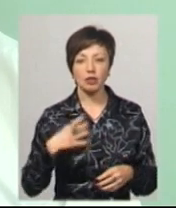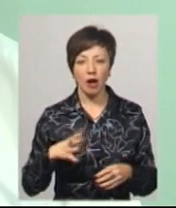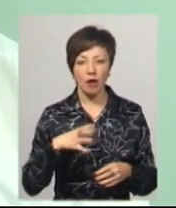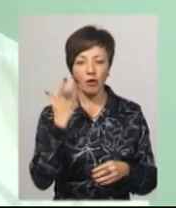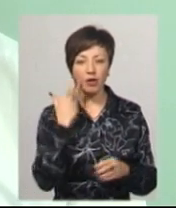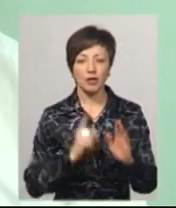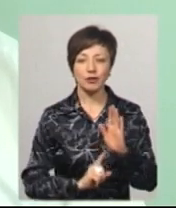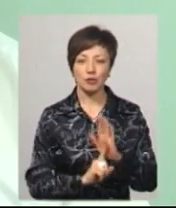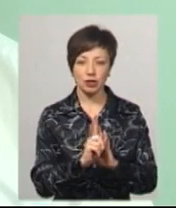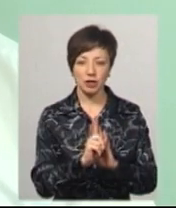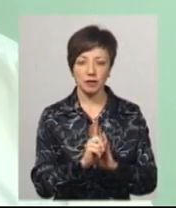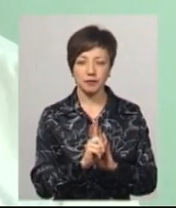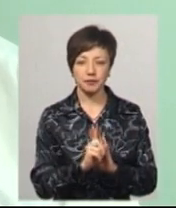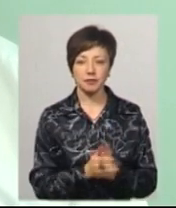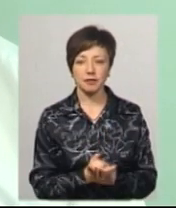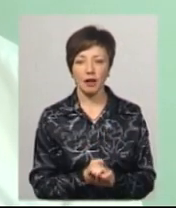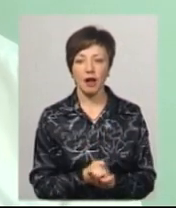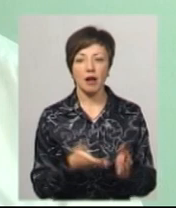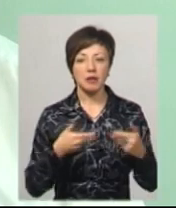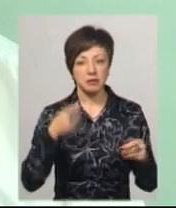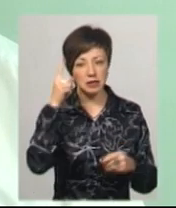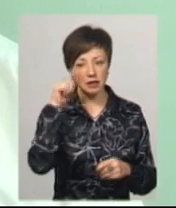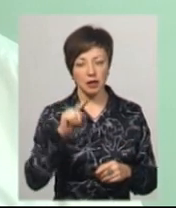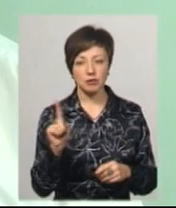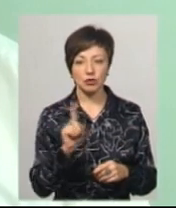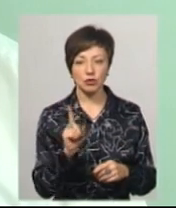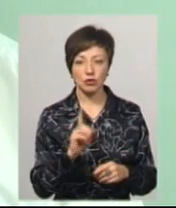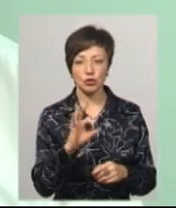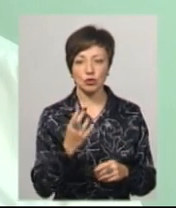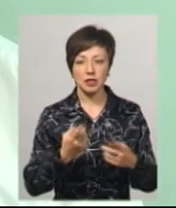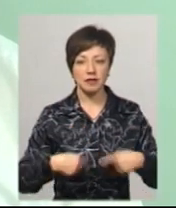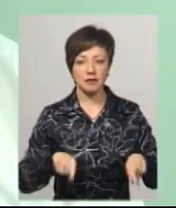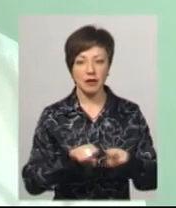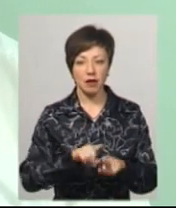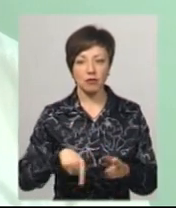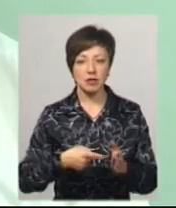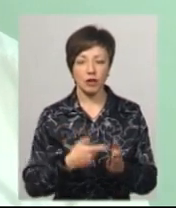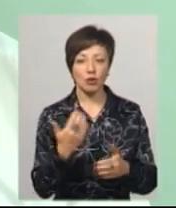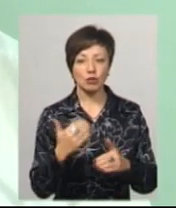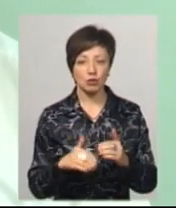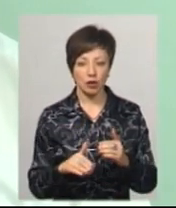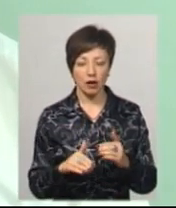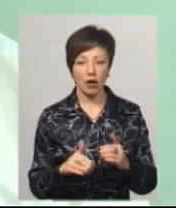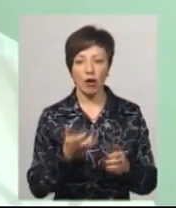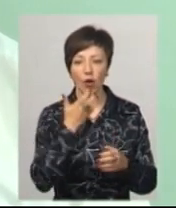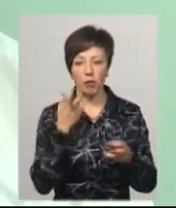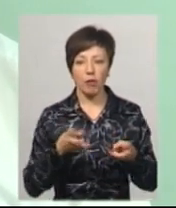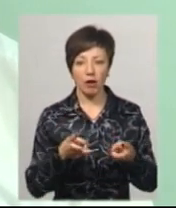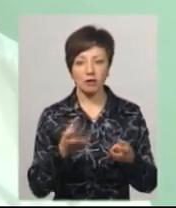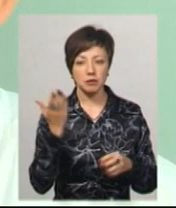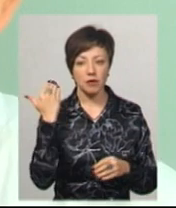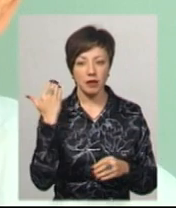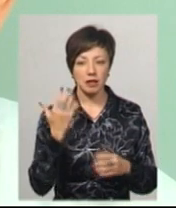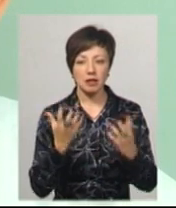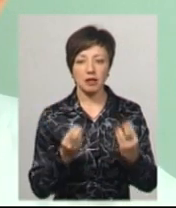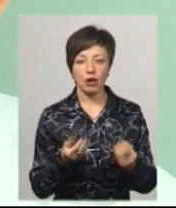коли розпочнеться. Ми ж знаємо, що соціальна сфера в містах вже опалювалася попередні